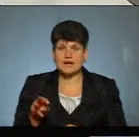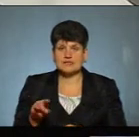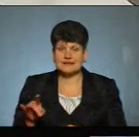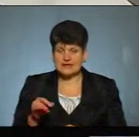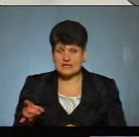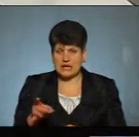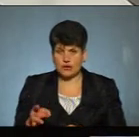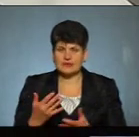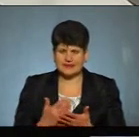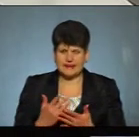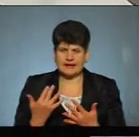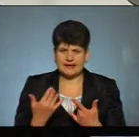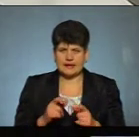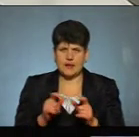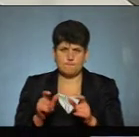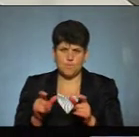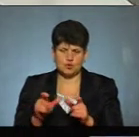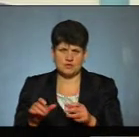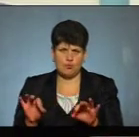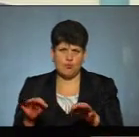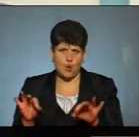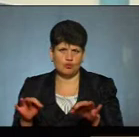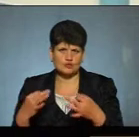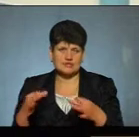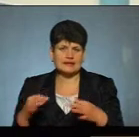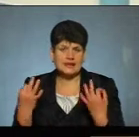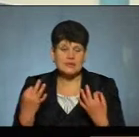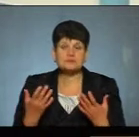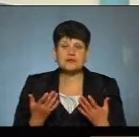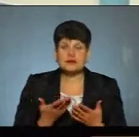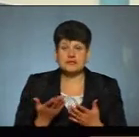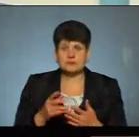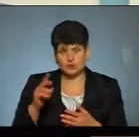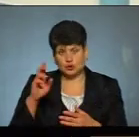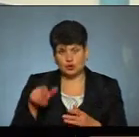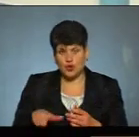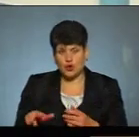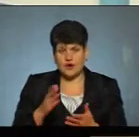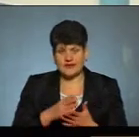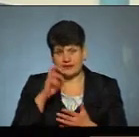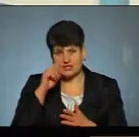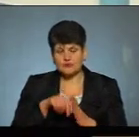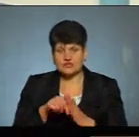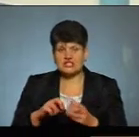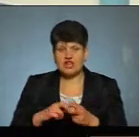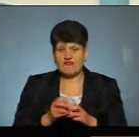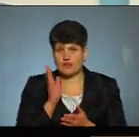нас декілька контрольно-пропускних пунктів, які через дорогу державного значення, яка йде до Івано-Франківська, ми